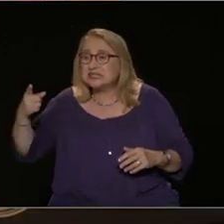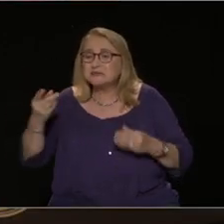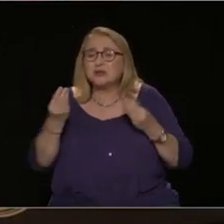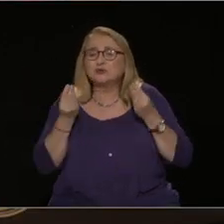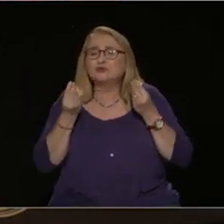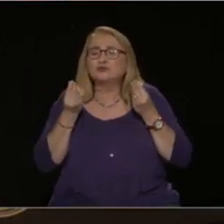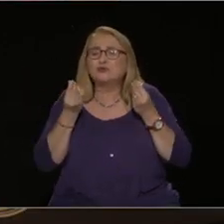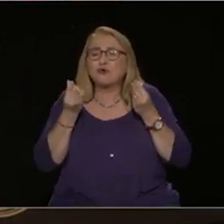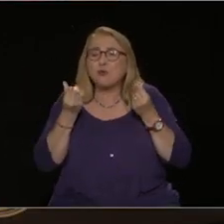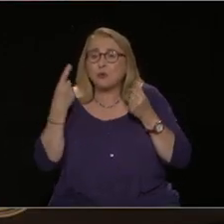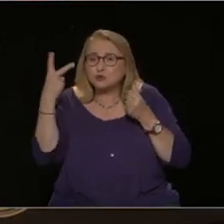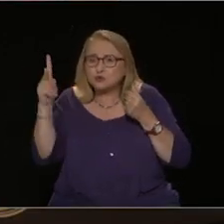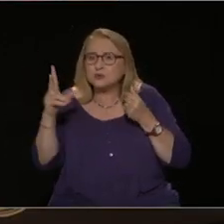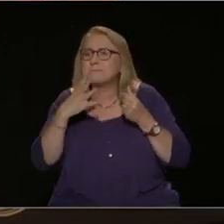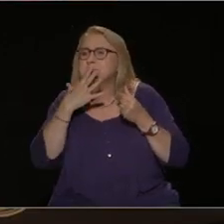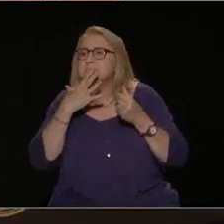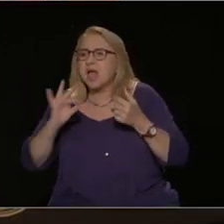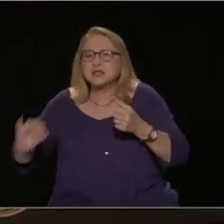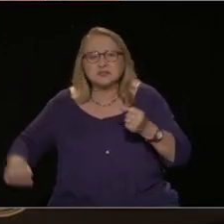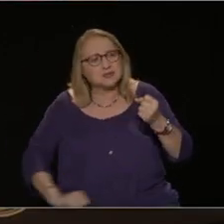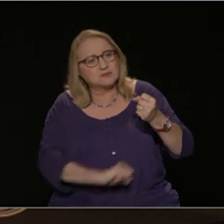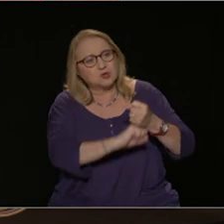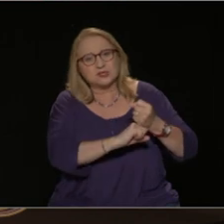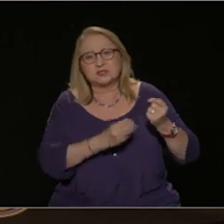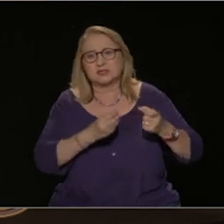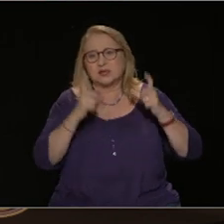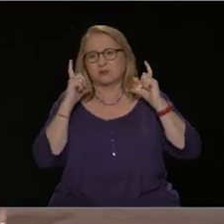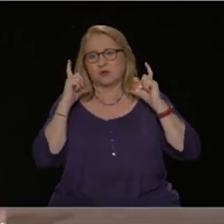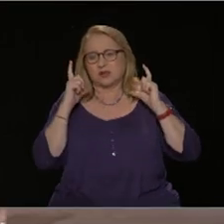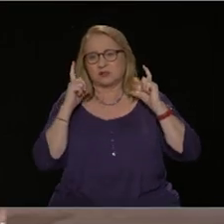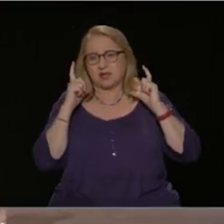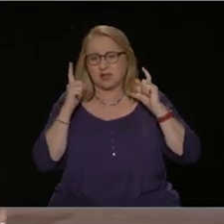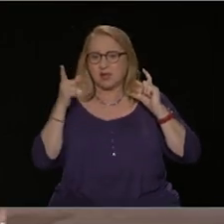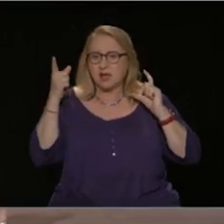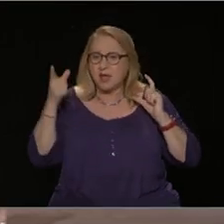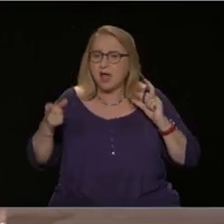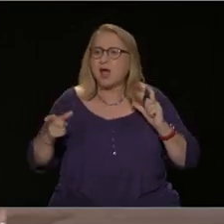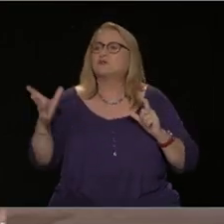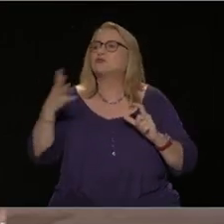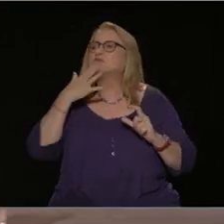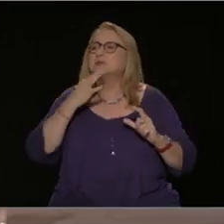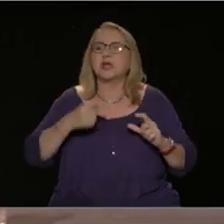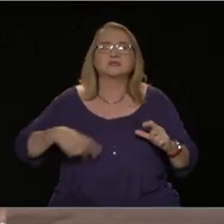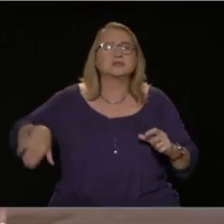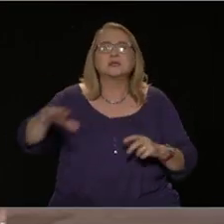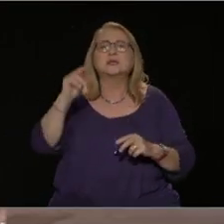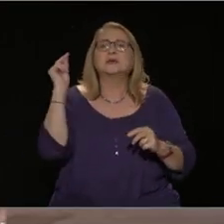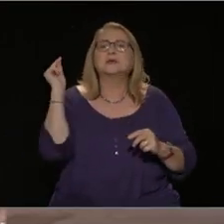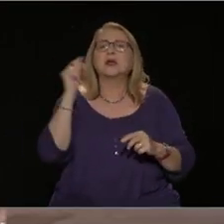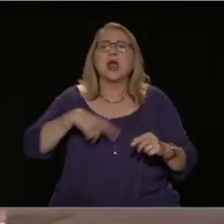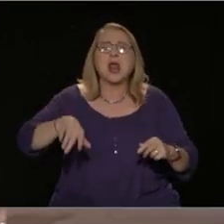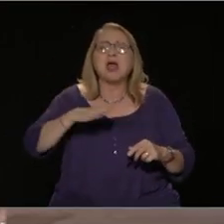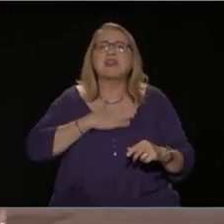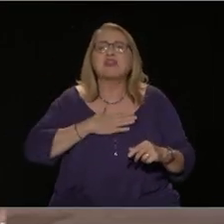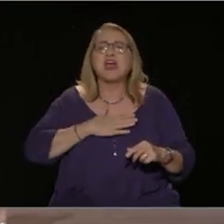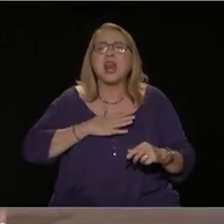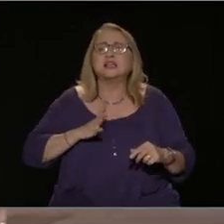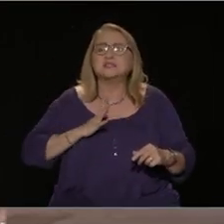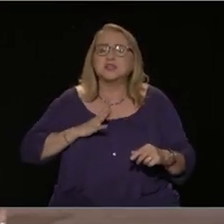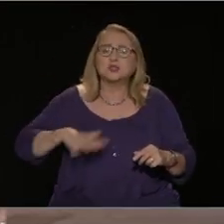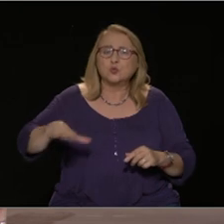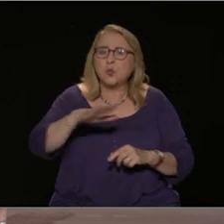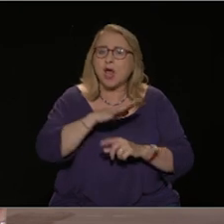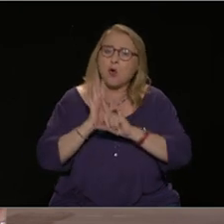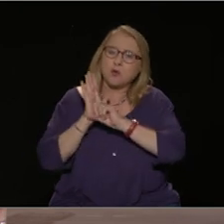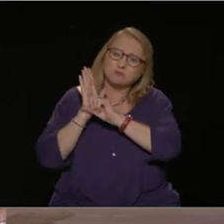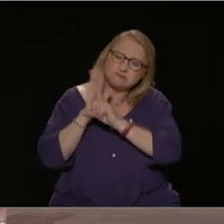του ελληνικού λαού εφάρμοσε μνημόνια και ακόμα χειρότερα τα έντισε αυτά με ένα δίθεν αριστερό προσωπείο το οποίο ήταν